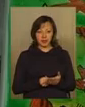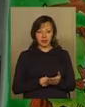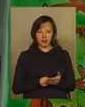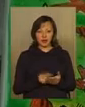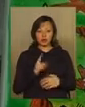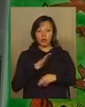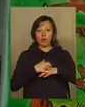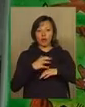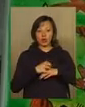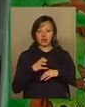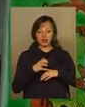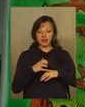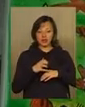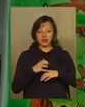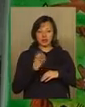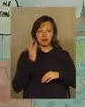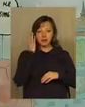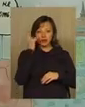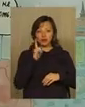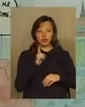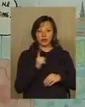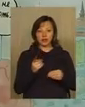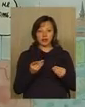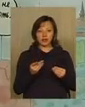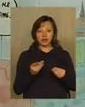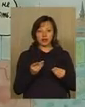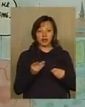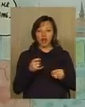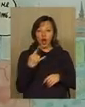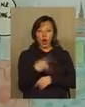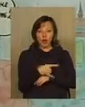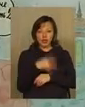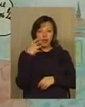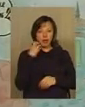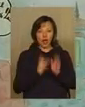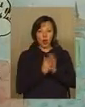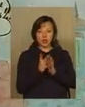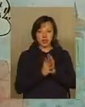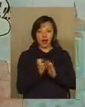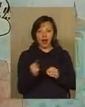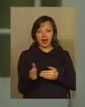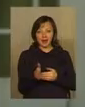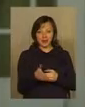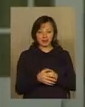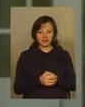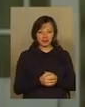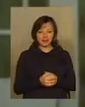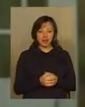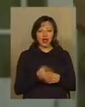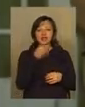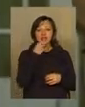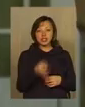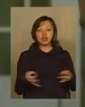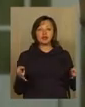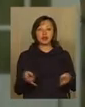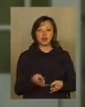щоб котики мріяли, щоб не груші і яблики росли на деревах, а риби. А для